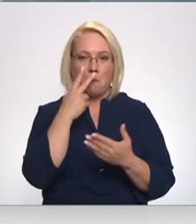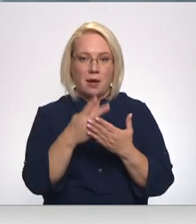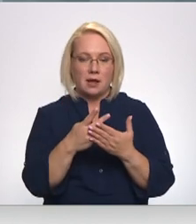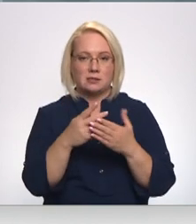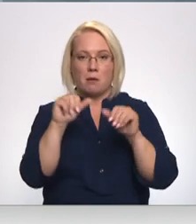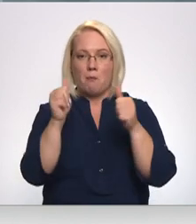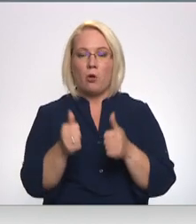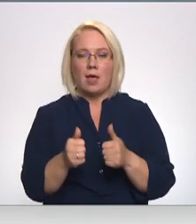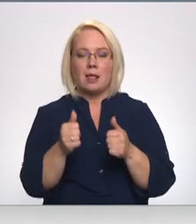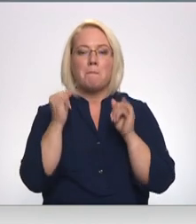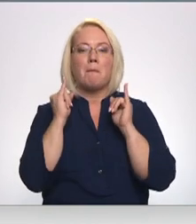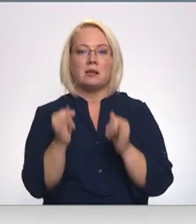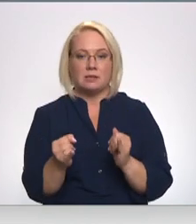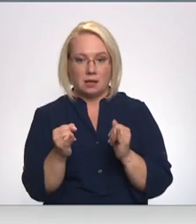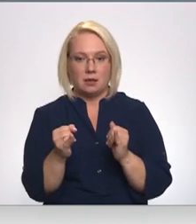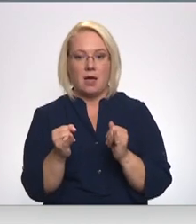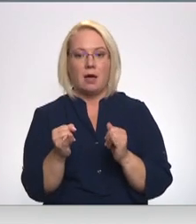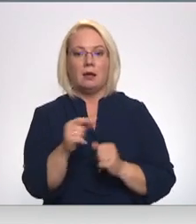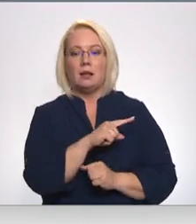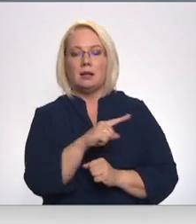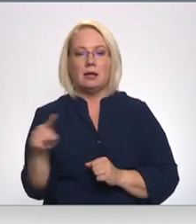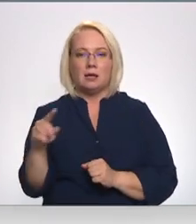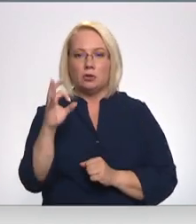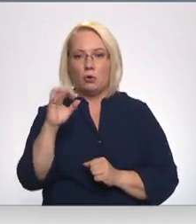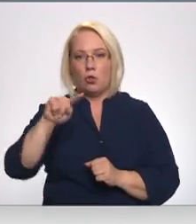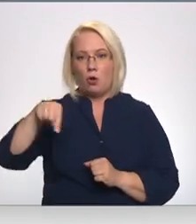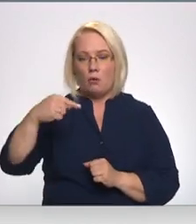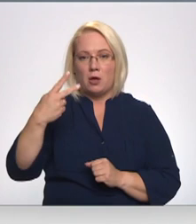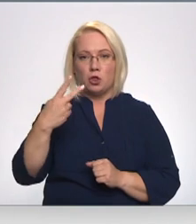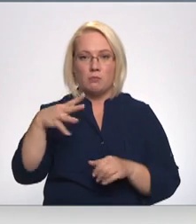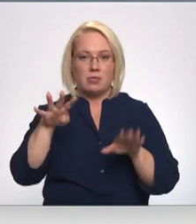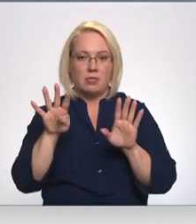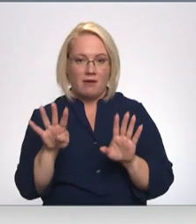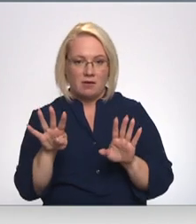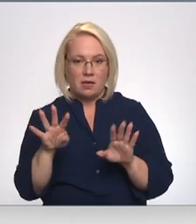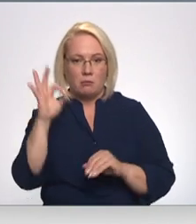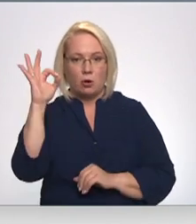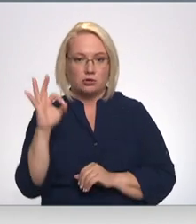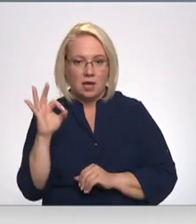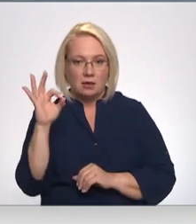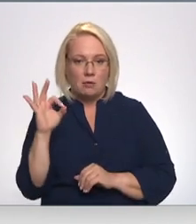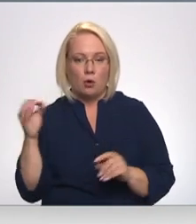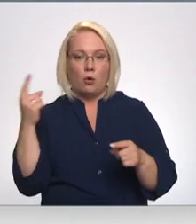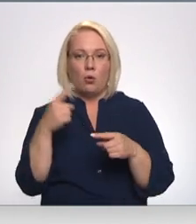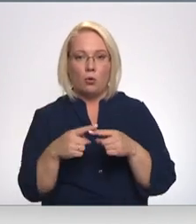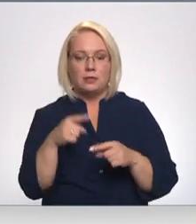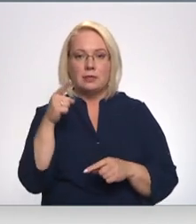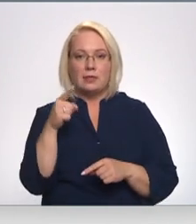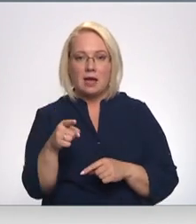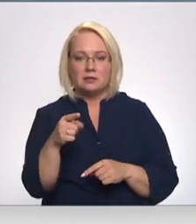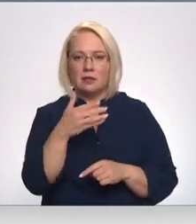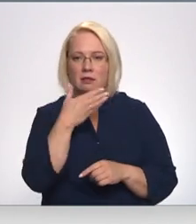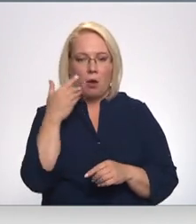modelī pasliktināt līdz 0,29%, un tas ir